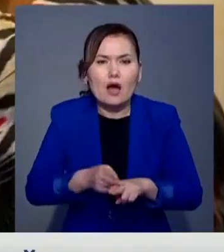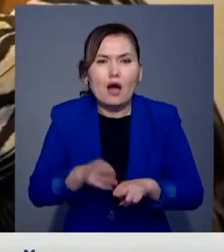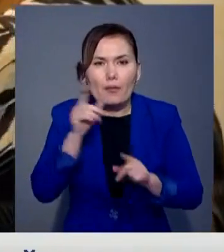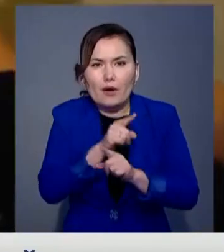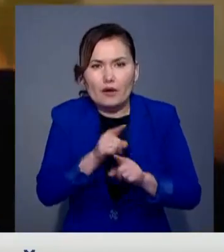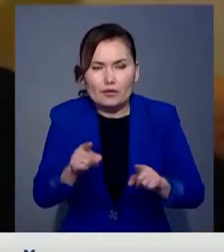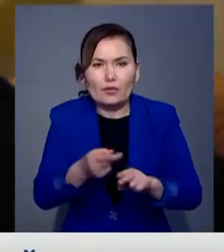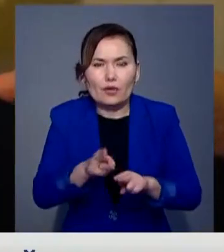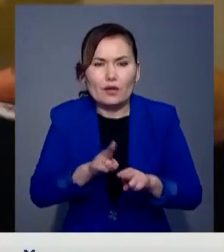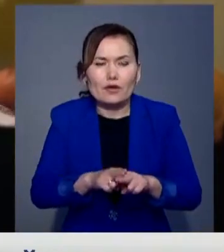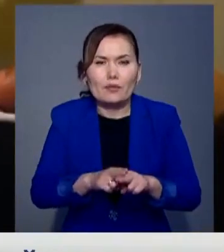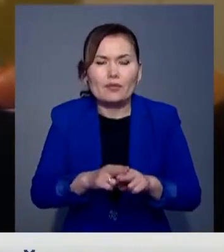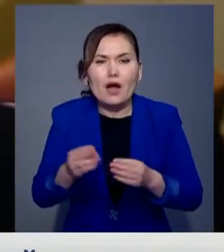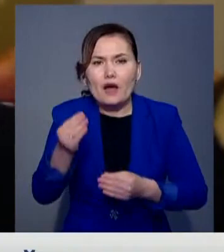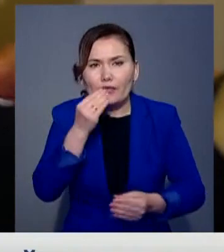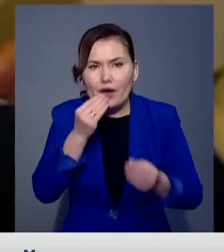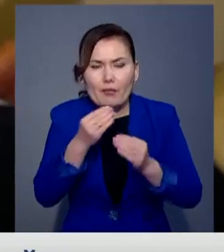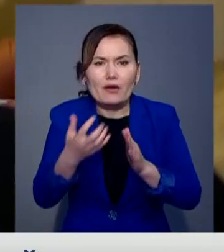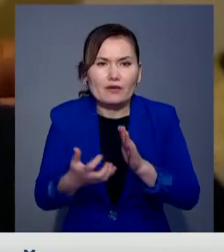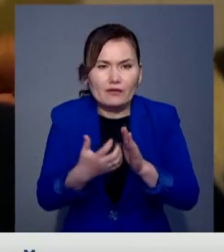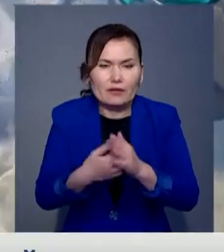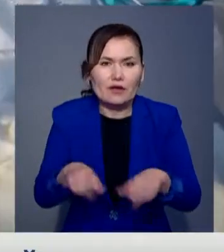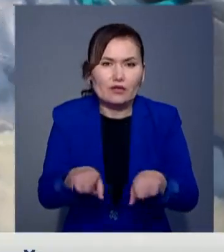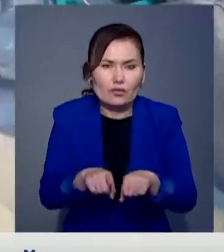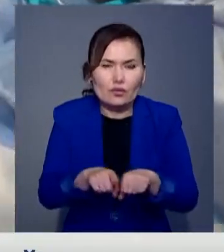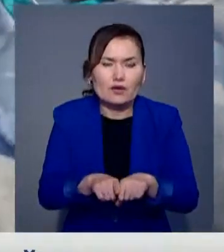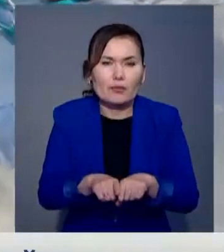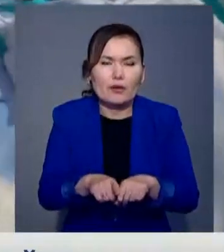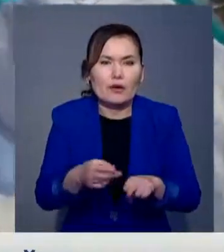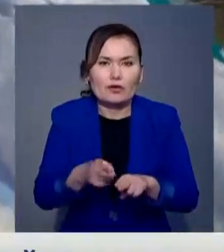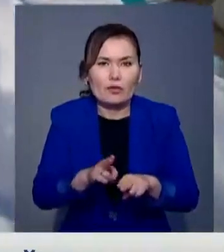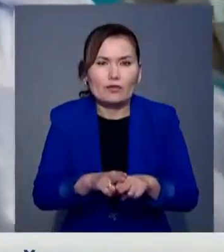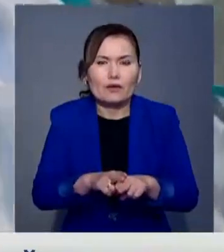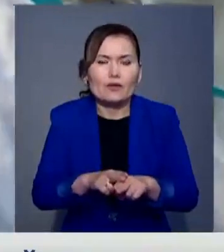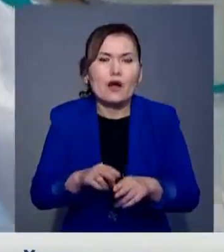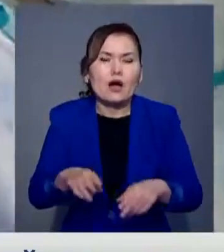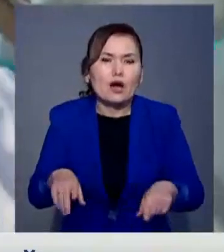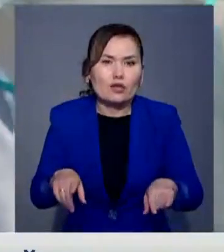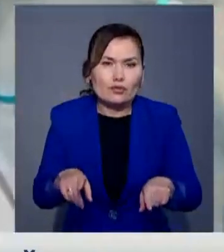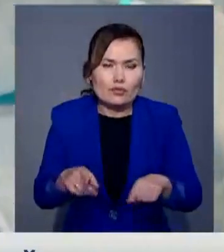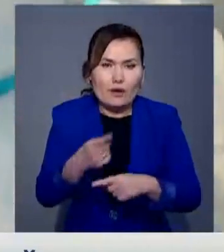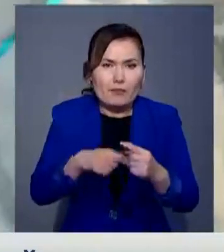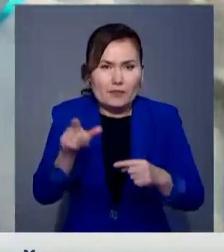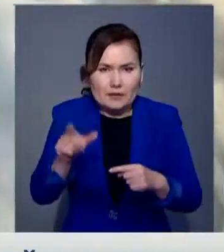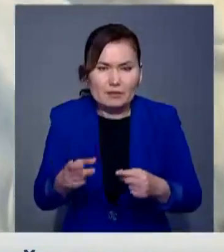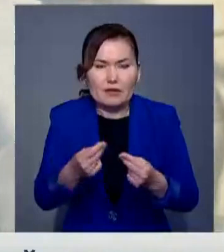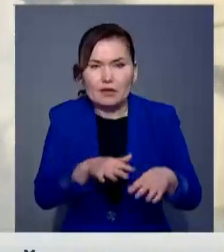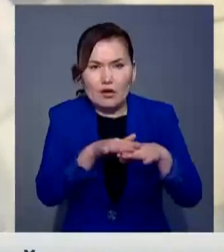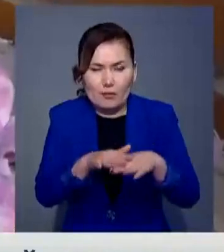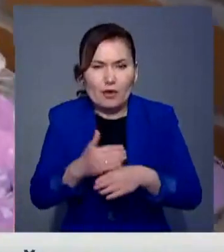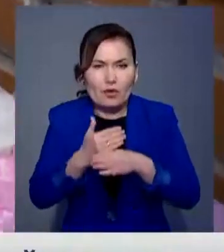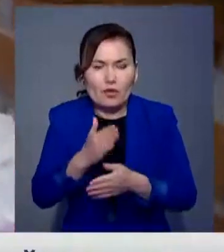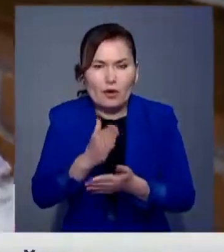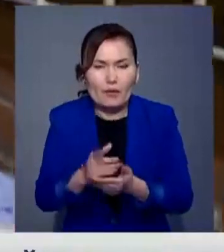шер асқа, зар болып жүргендердің арасында қорғаныз құралдарын тегін таратып жүргендердің жұмар азаматтыр бар. Мысалы,